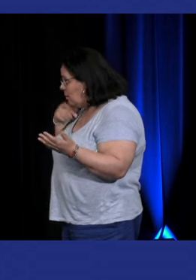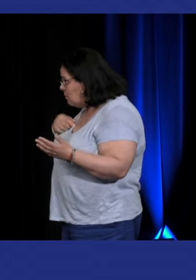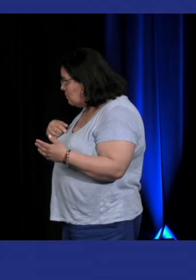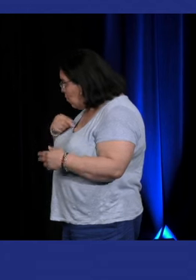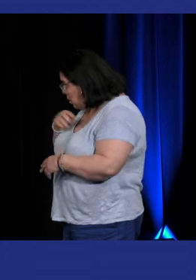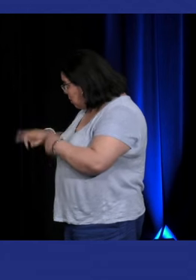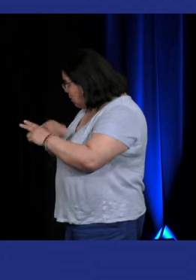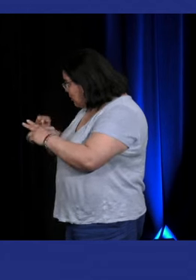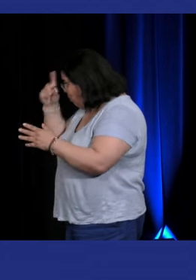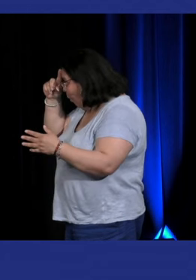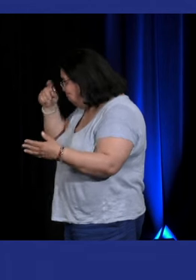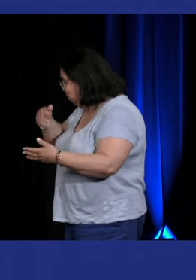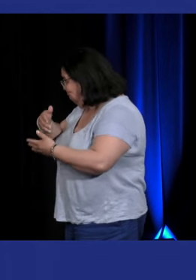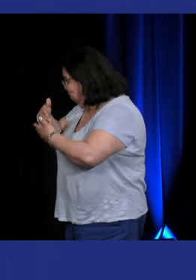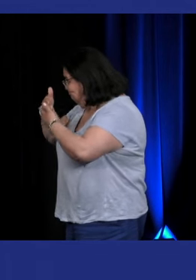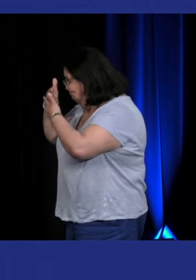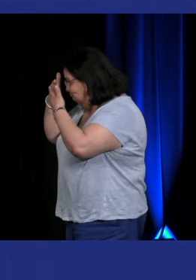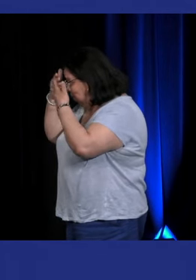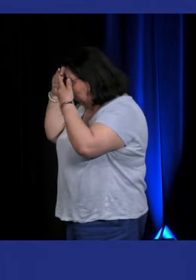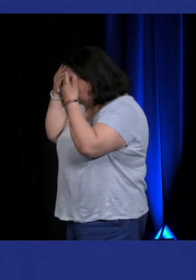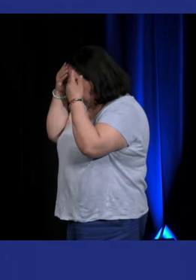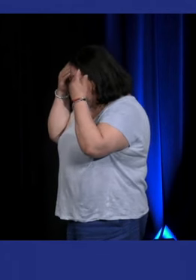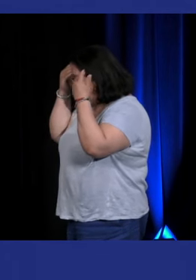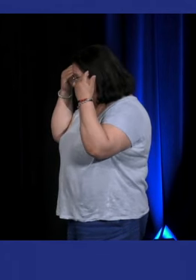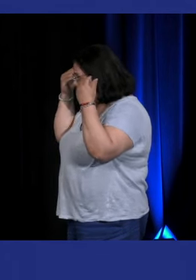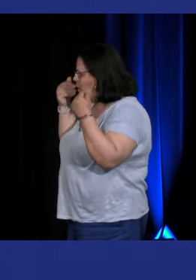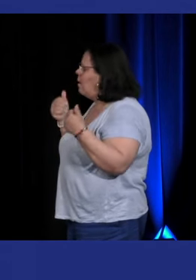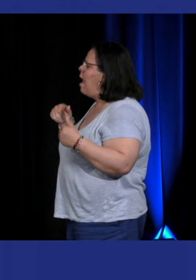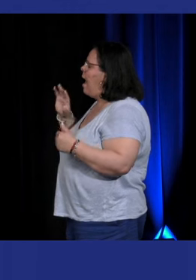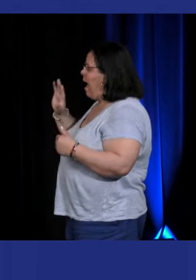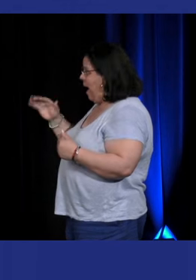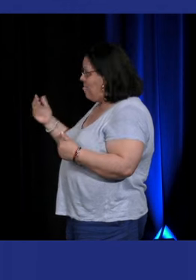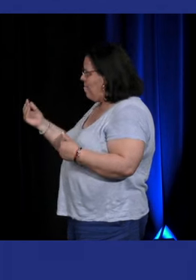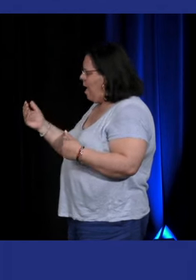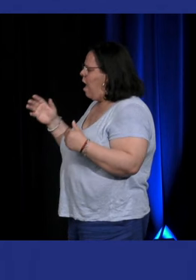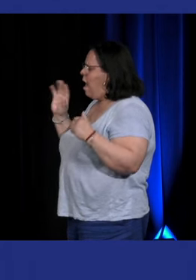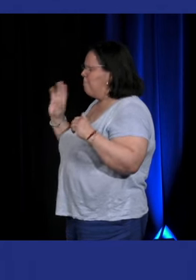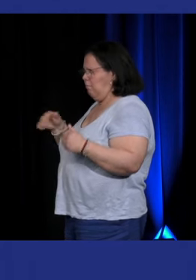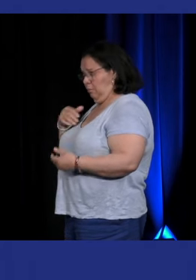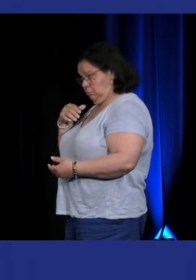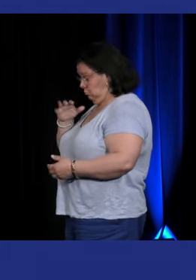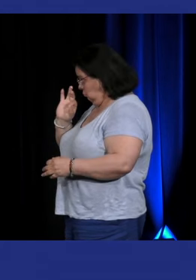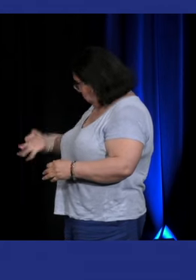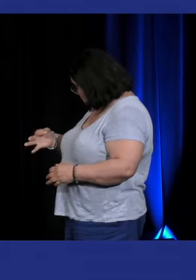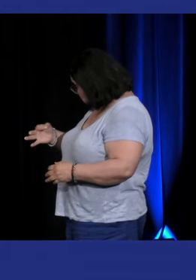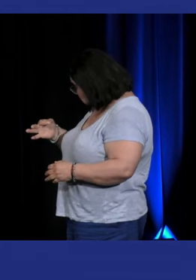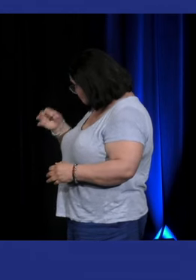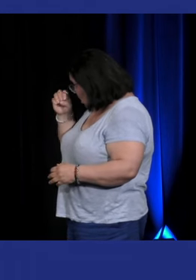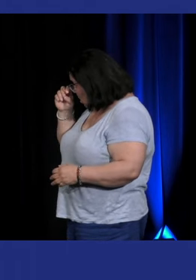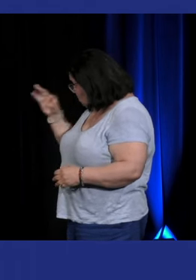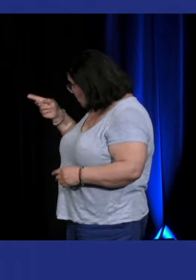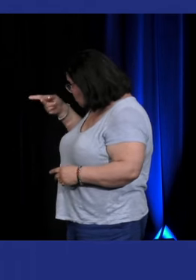les gens qui viennent de l'Est posent beaucoup la question du retard de la France et moi je ne pas très bien à quoi leur répondre et en fait